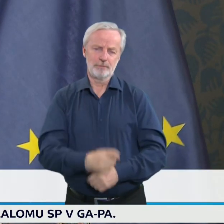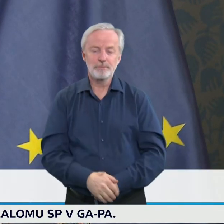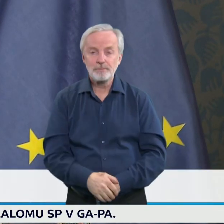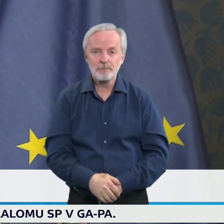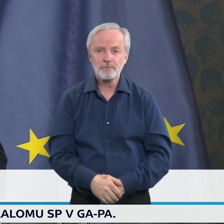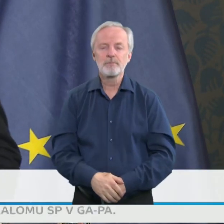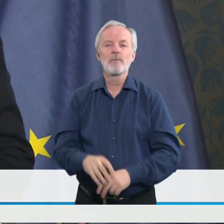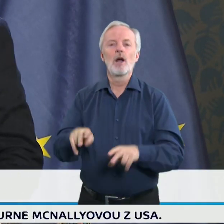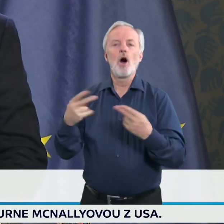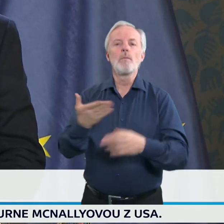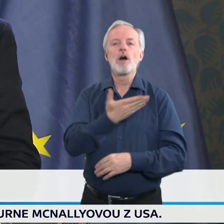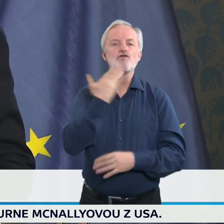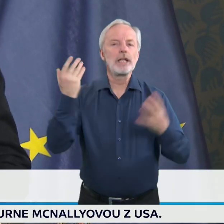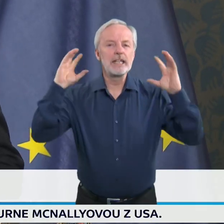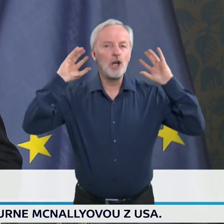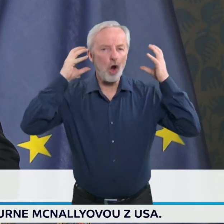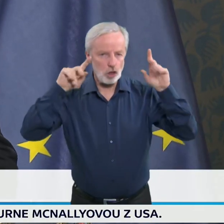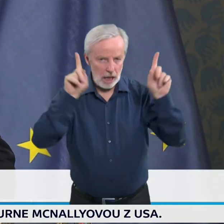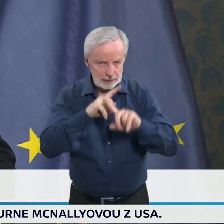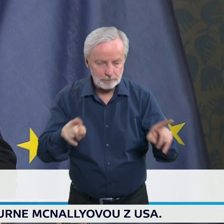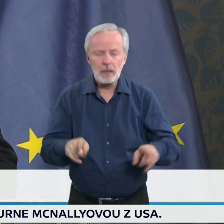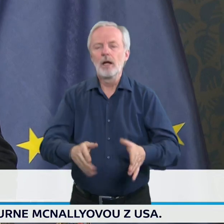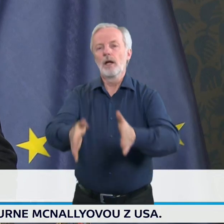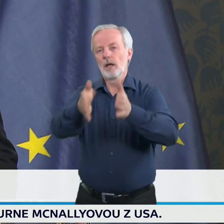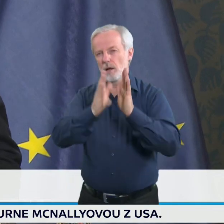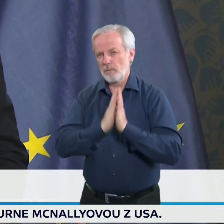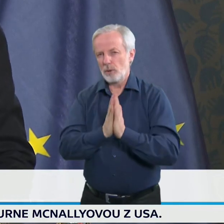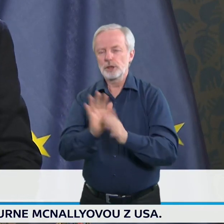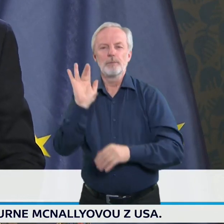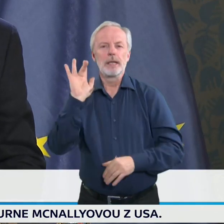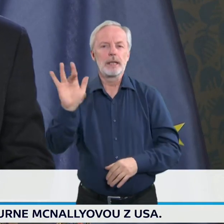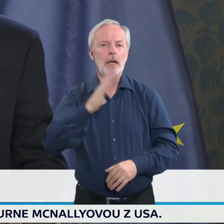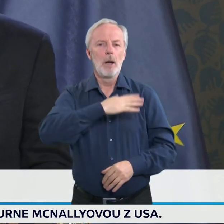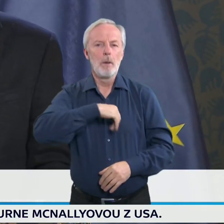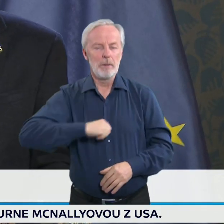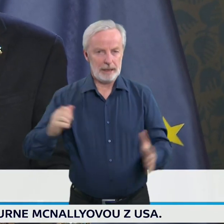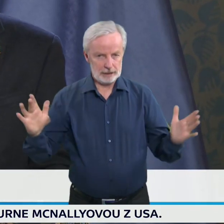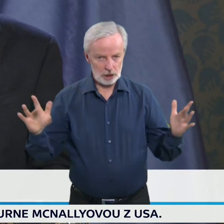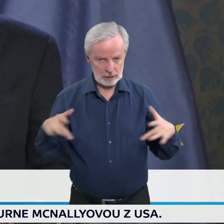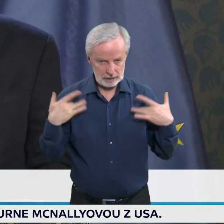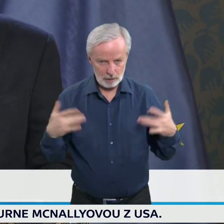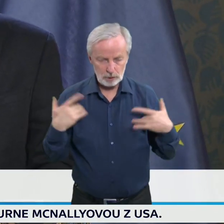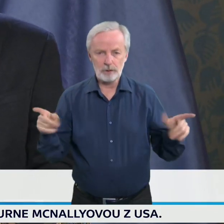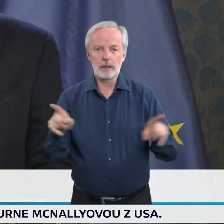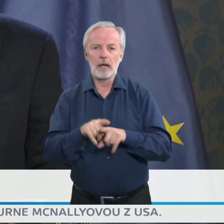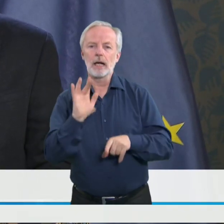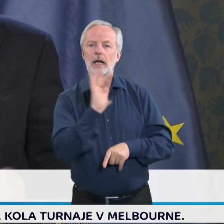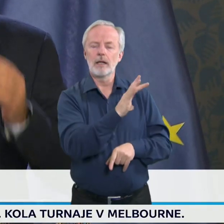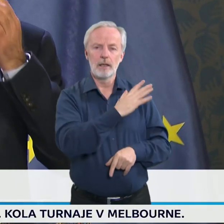Jana Čermáková, Český rozhlas. Dobrý den. Já bych měla na vás, pane ministře zdravotnictví a potažmo i na pana ministra zahraničí,